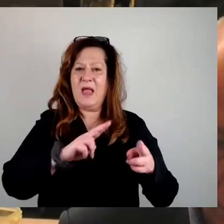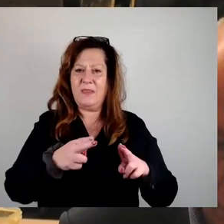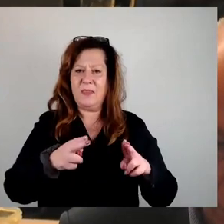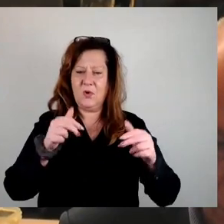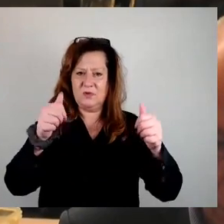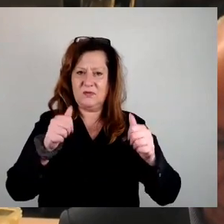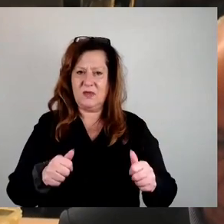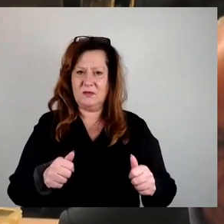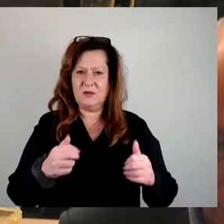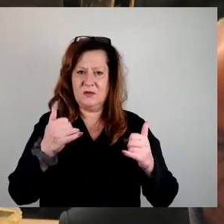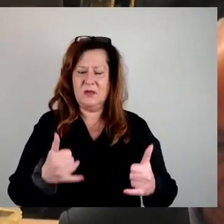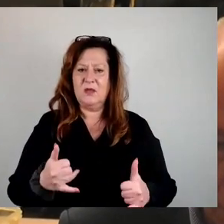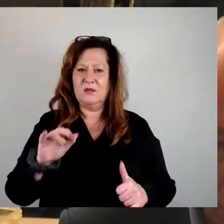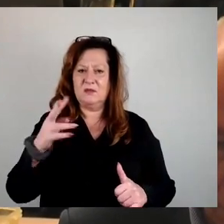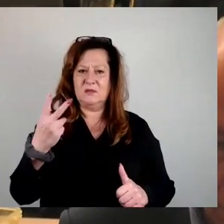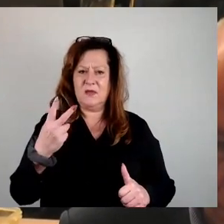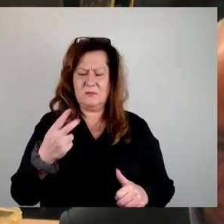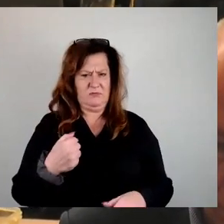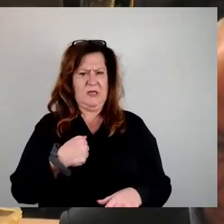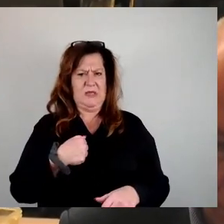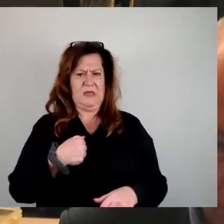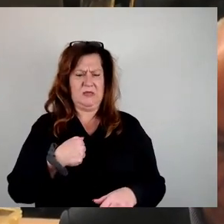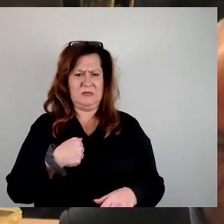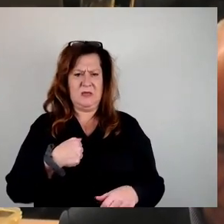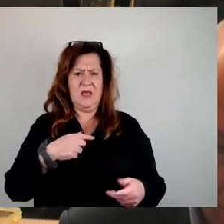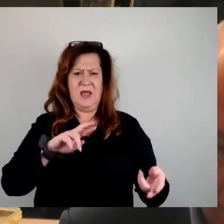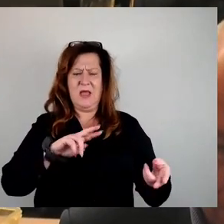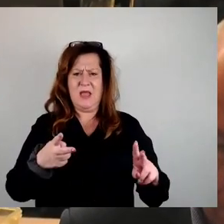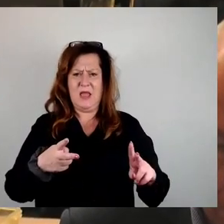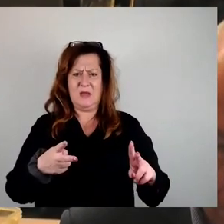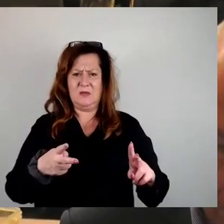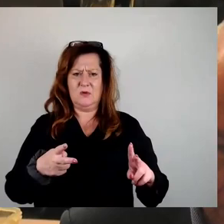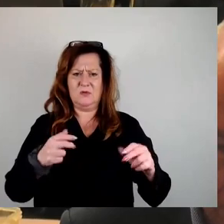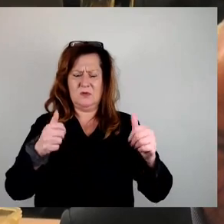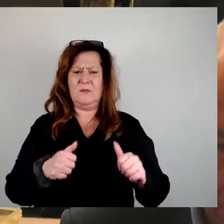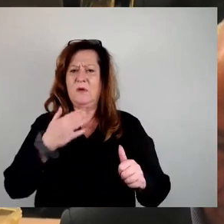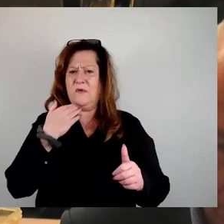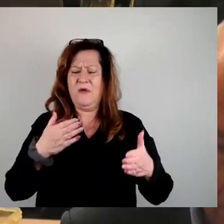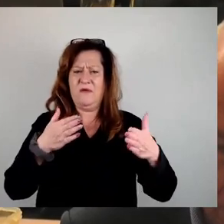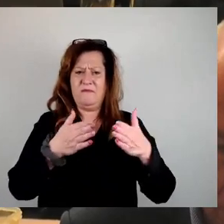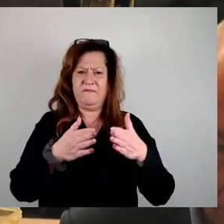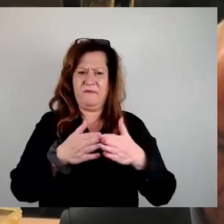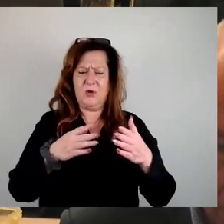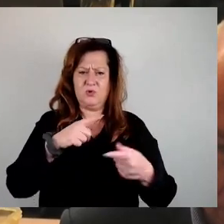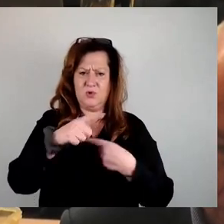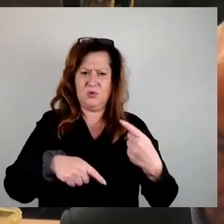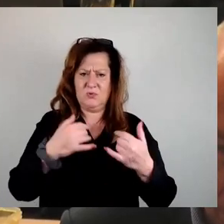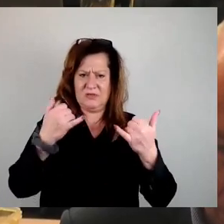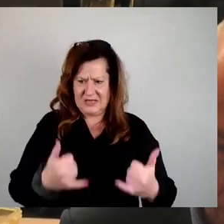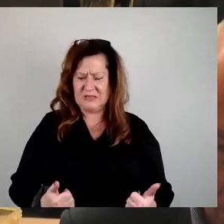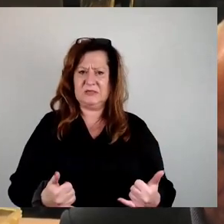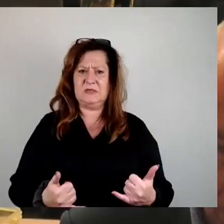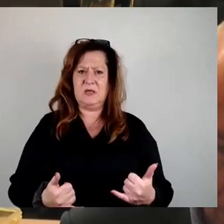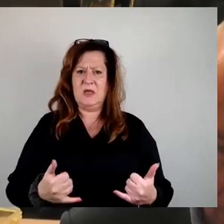Mal. Ich einen Änderungsantrag eingebracht. Ich habe nicht in der Fraktionsrunde gesprochen, ich habe erst im Anschluss gesprochen. Und jetzt möchte ich nur